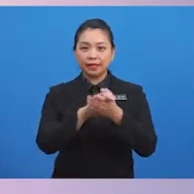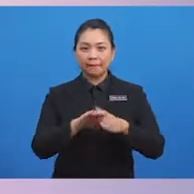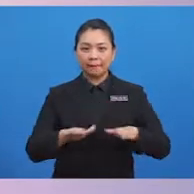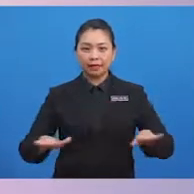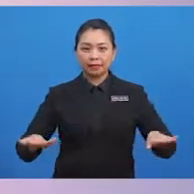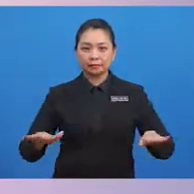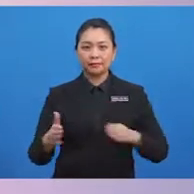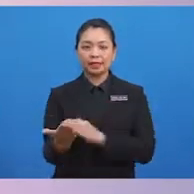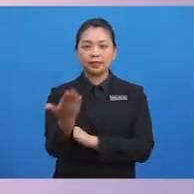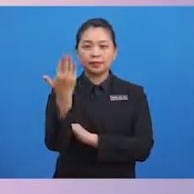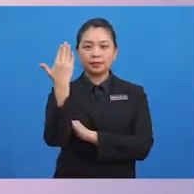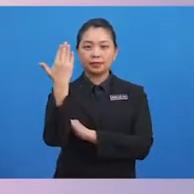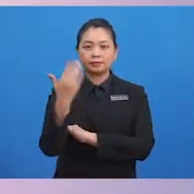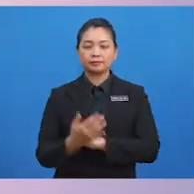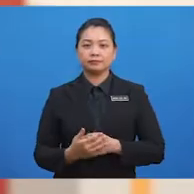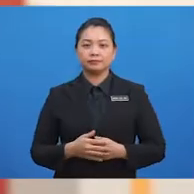selamat